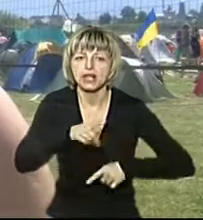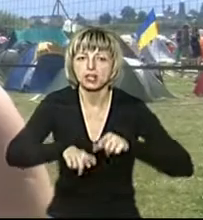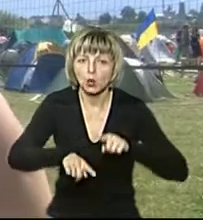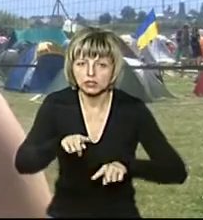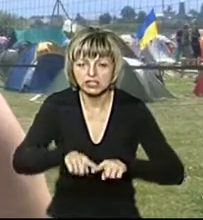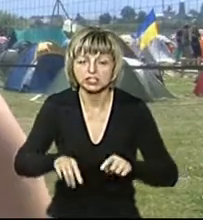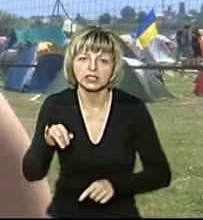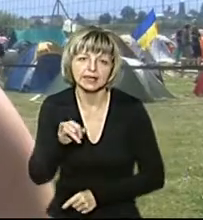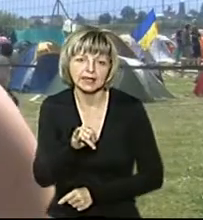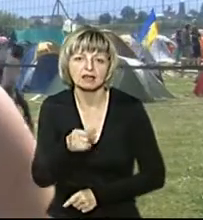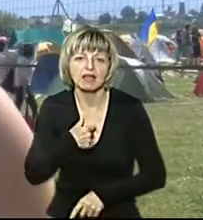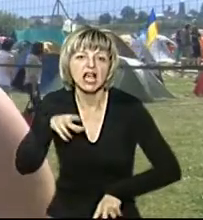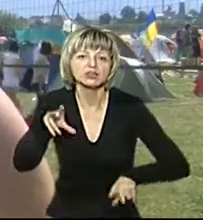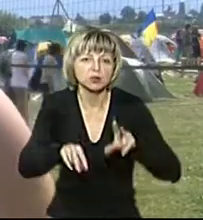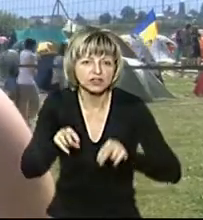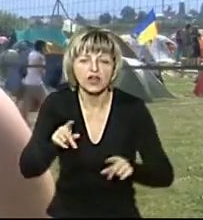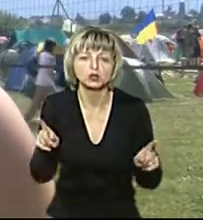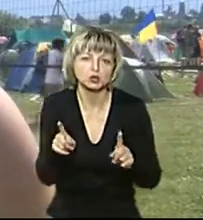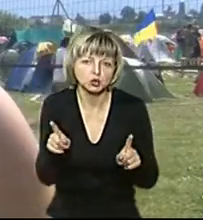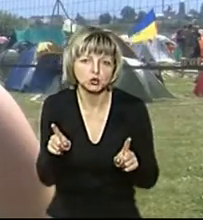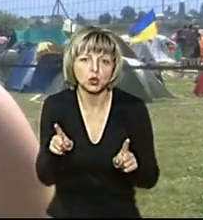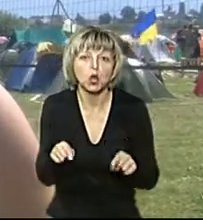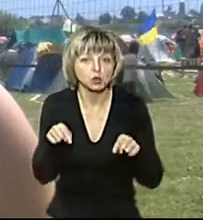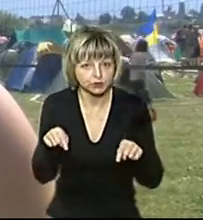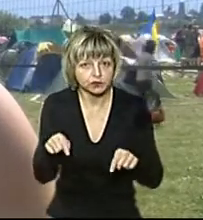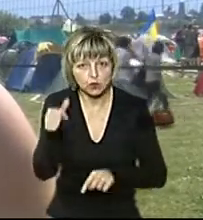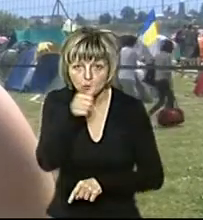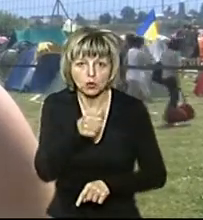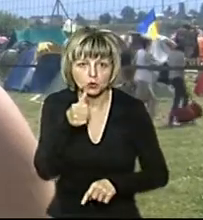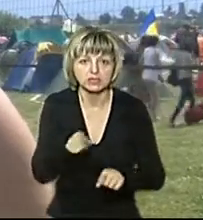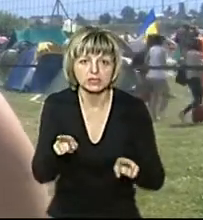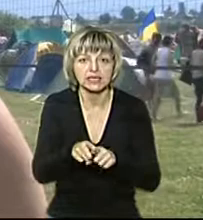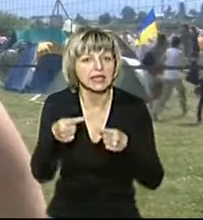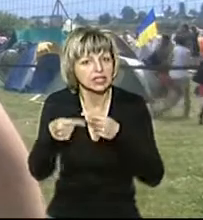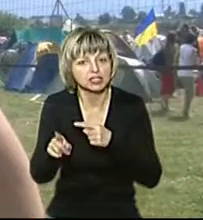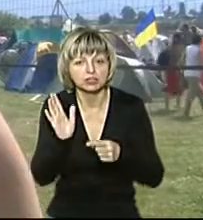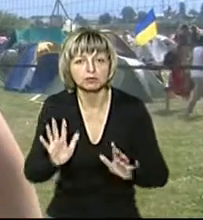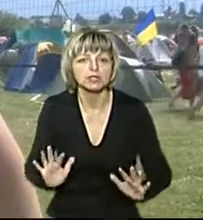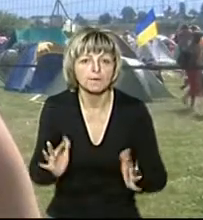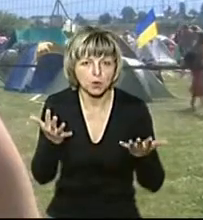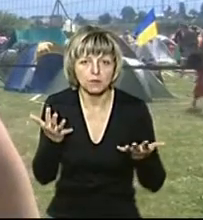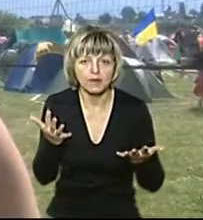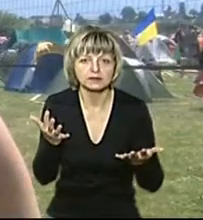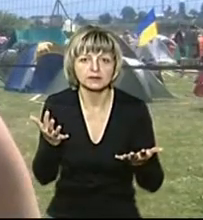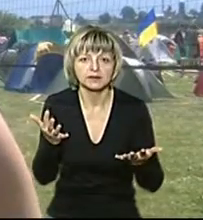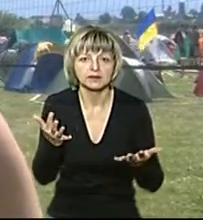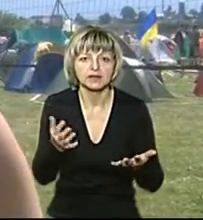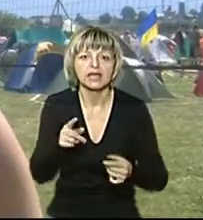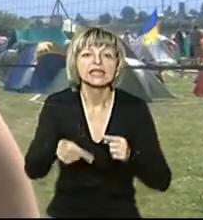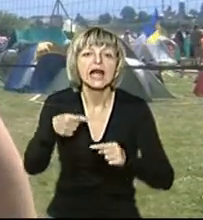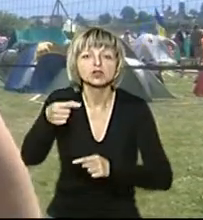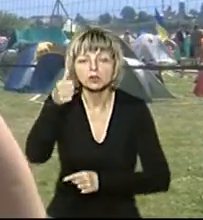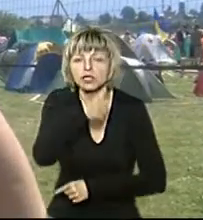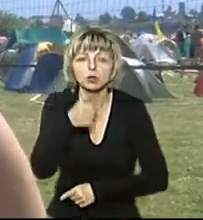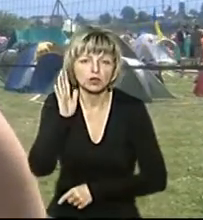І я сподіваюся, що цього року, це такий переломний момент, але з наступних